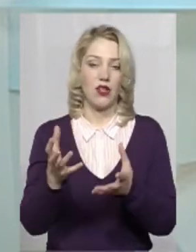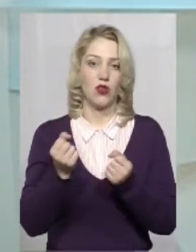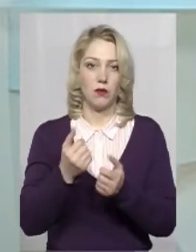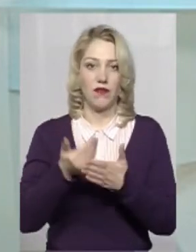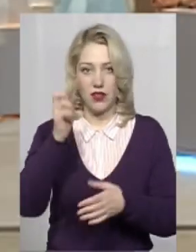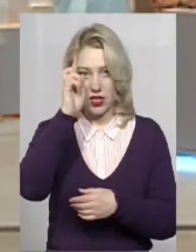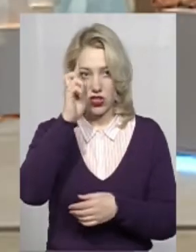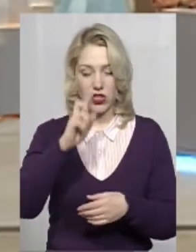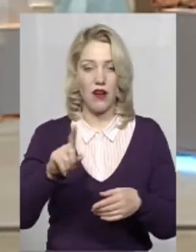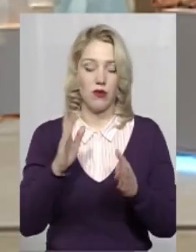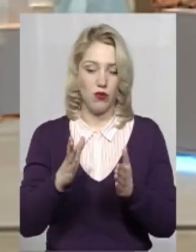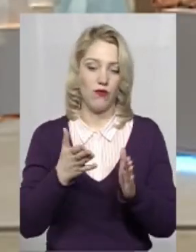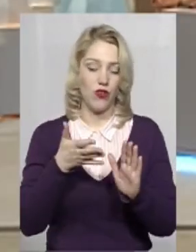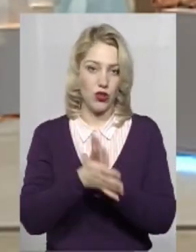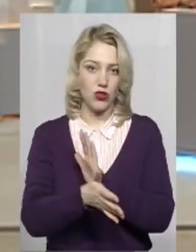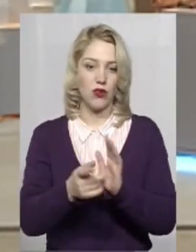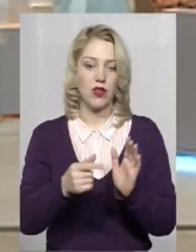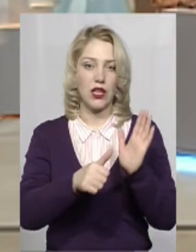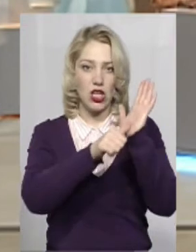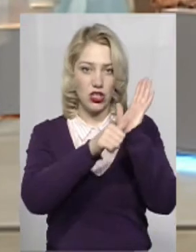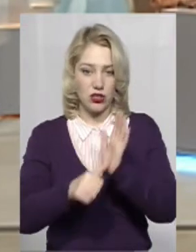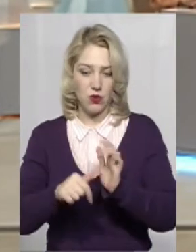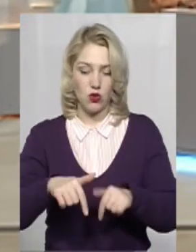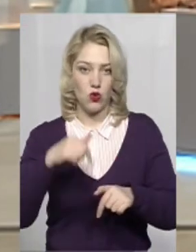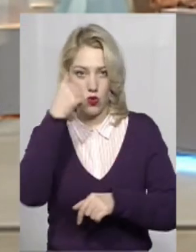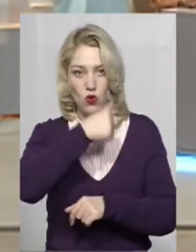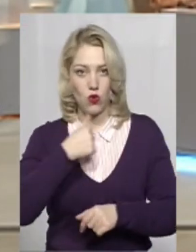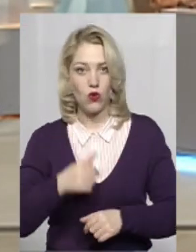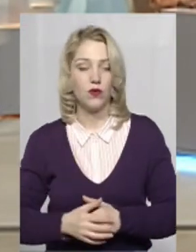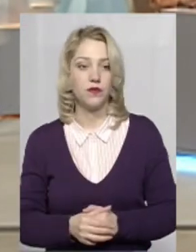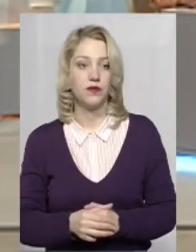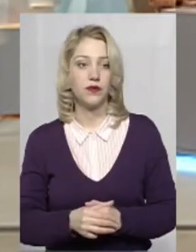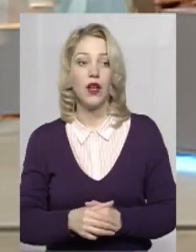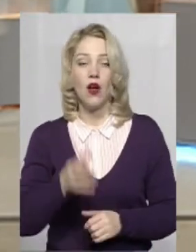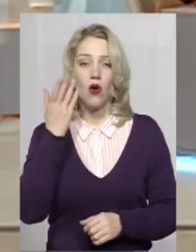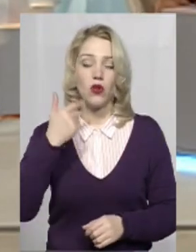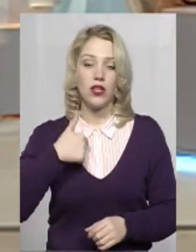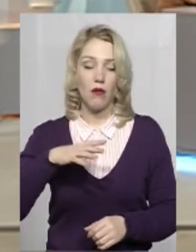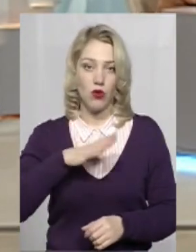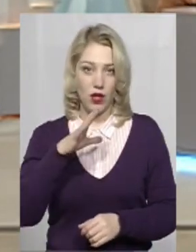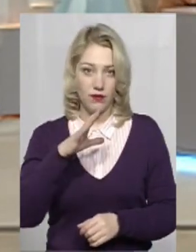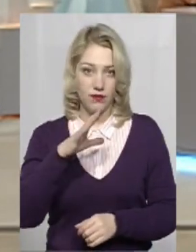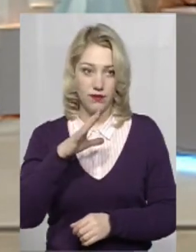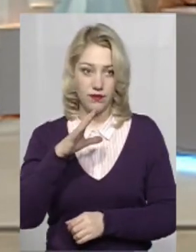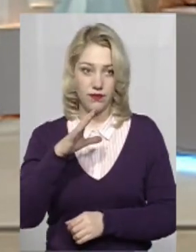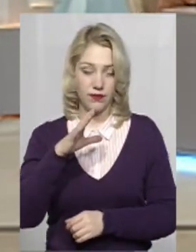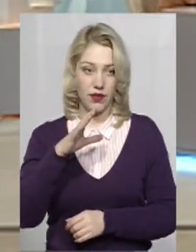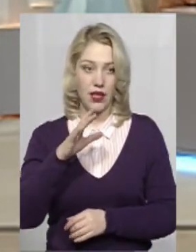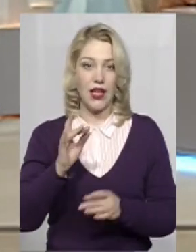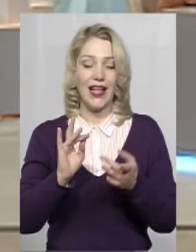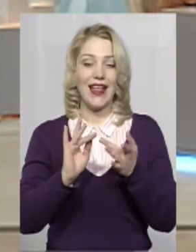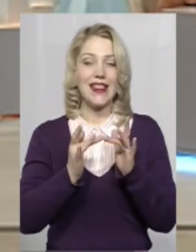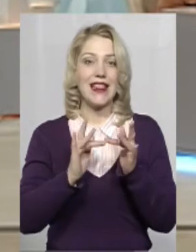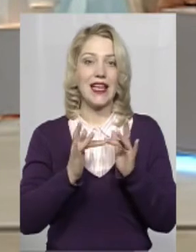першого півріччя цього року. Знаєте, коли я була в